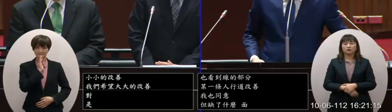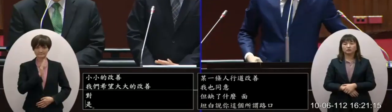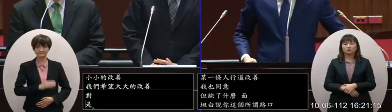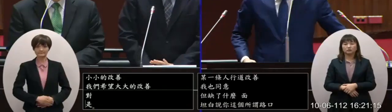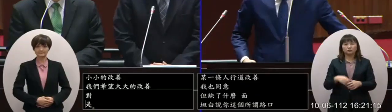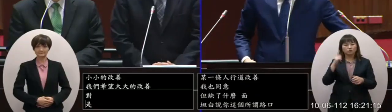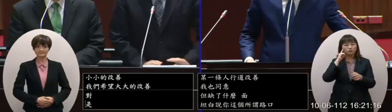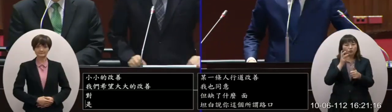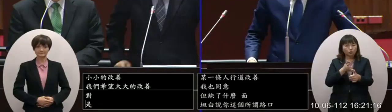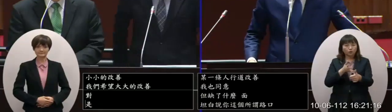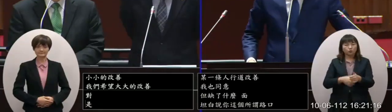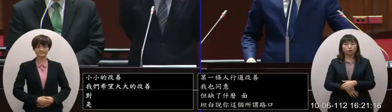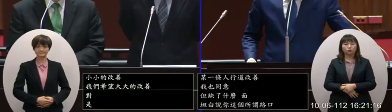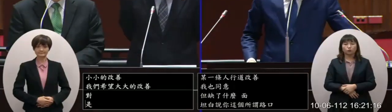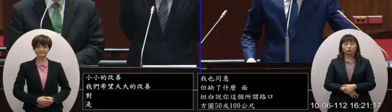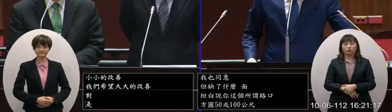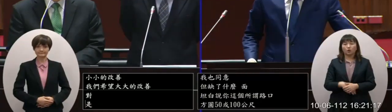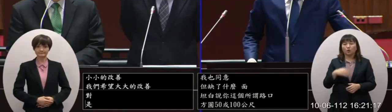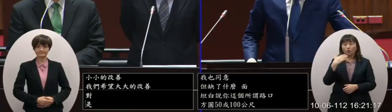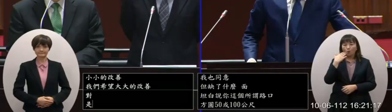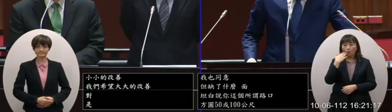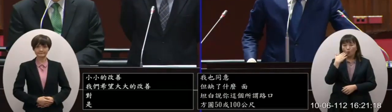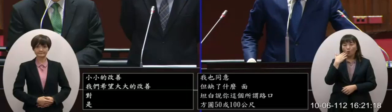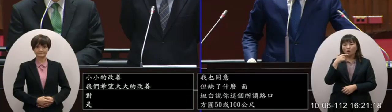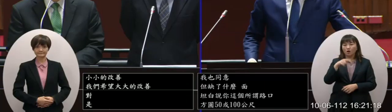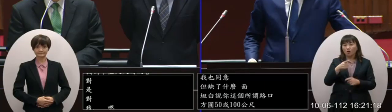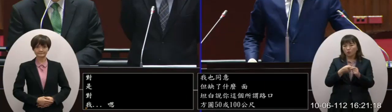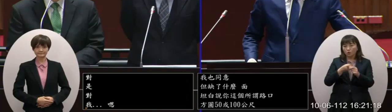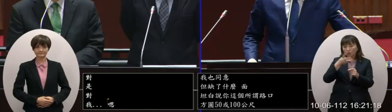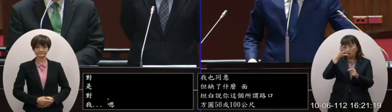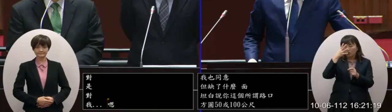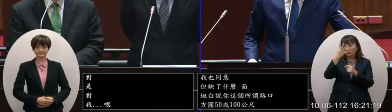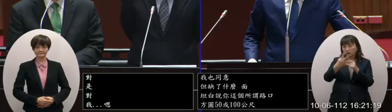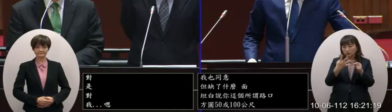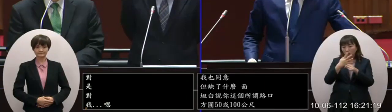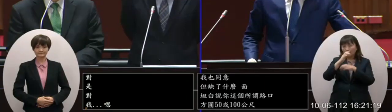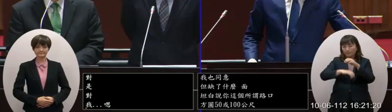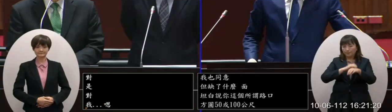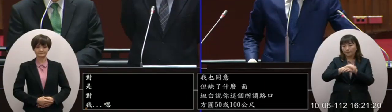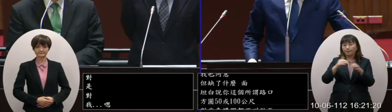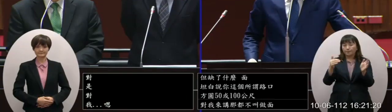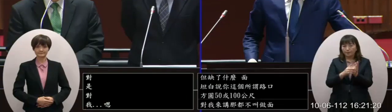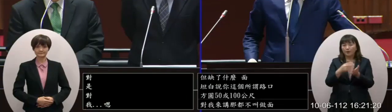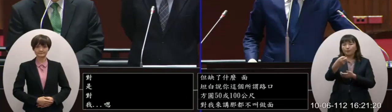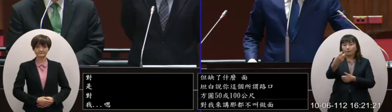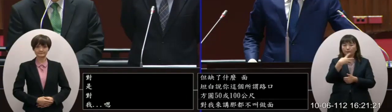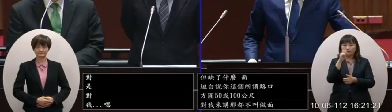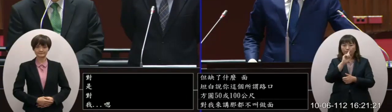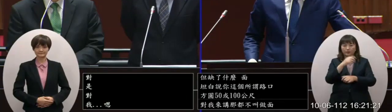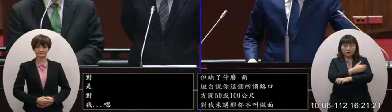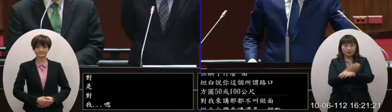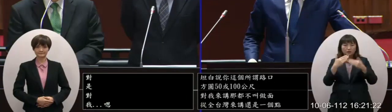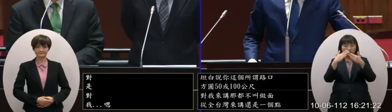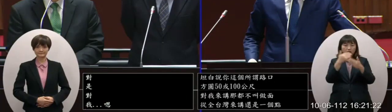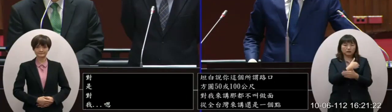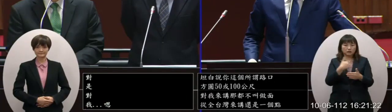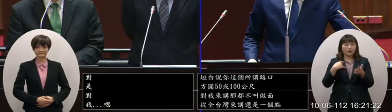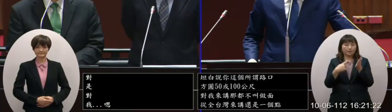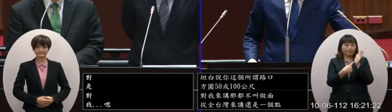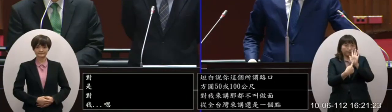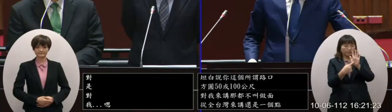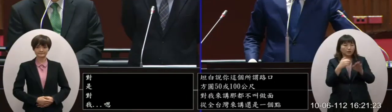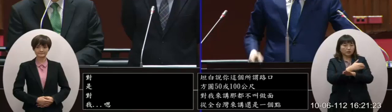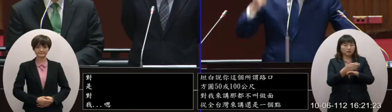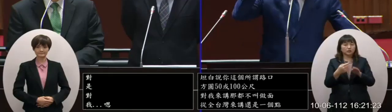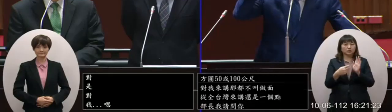部長我請問問條了如果經過幾年之後四年之後完成你告訴我哪一個縣市可以當作我們的示範